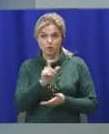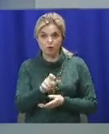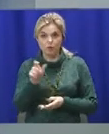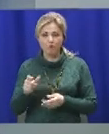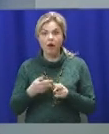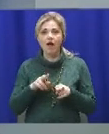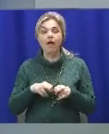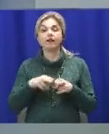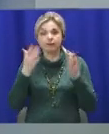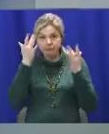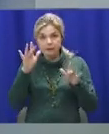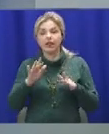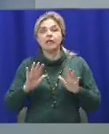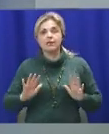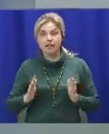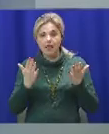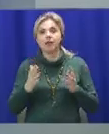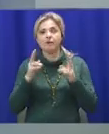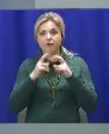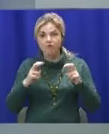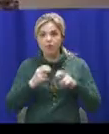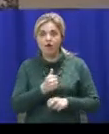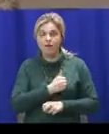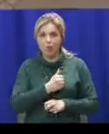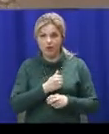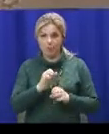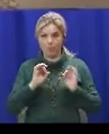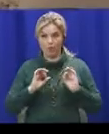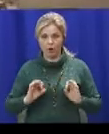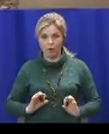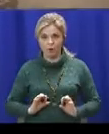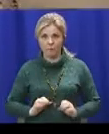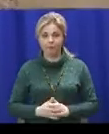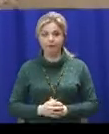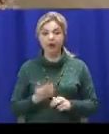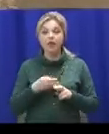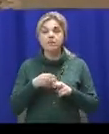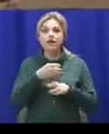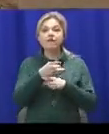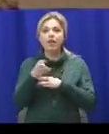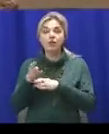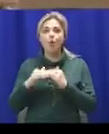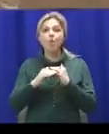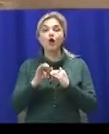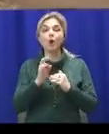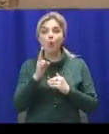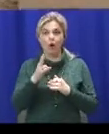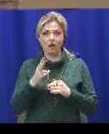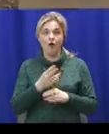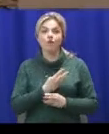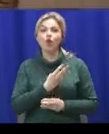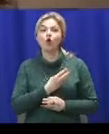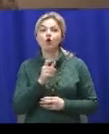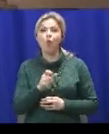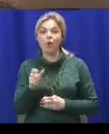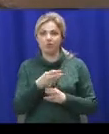інцидент розслідує військова прокуратура. Це відеокадри з полігону, зняті волонтерами. Ще вчора